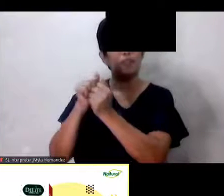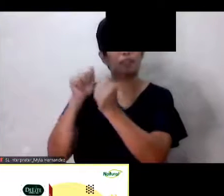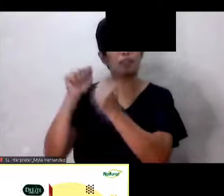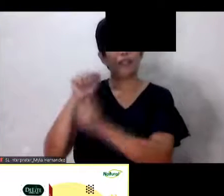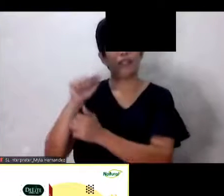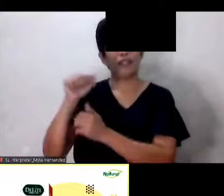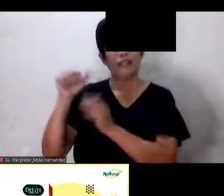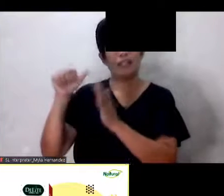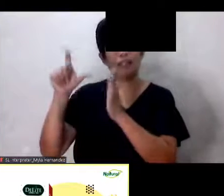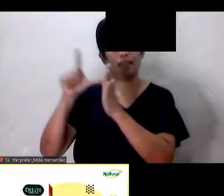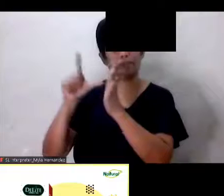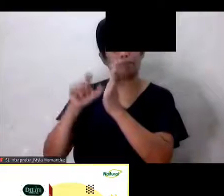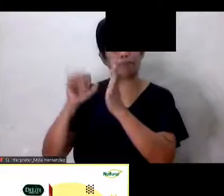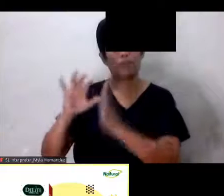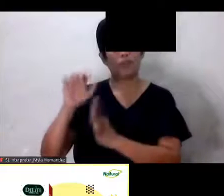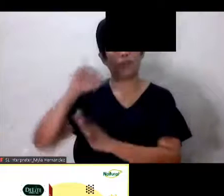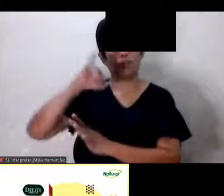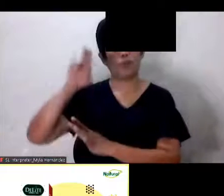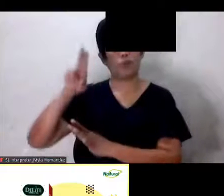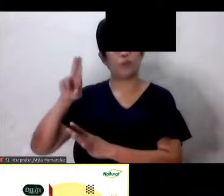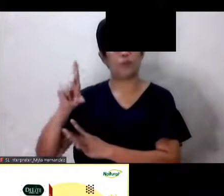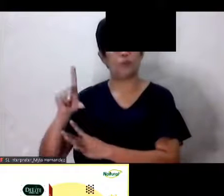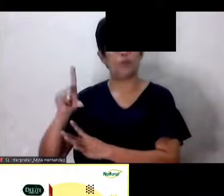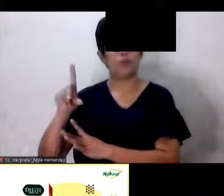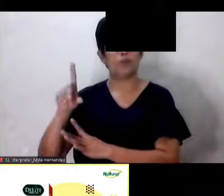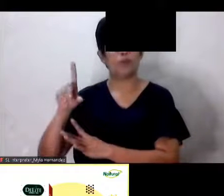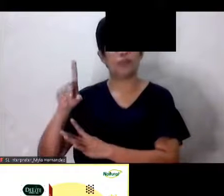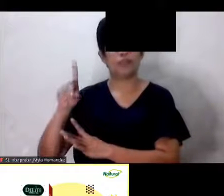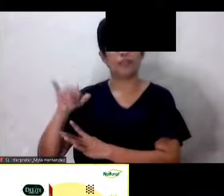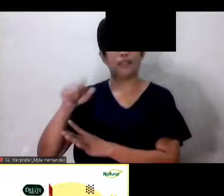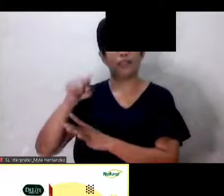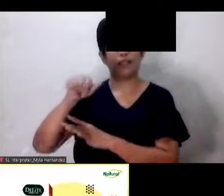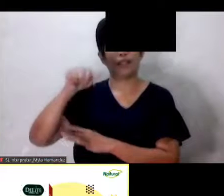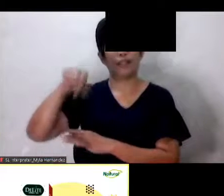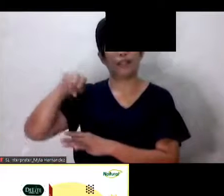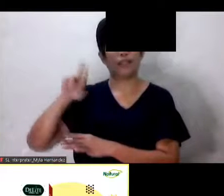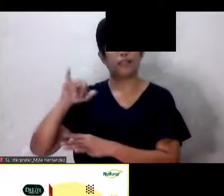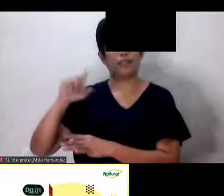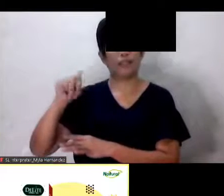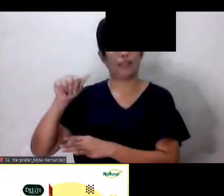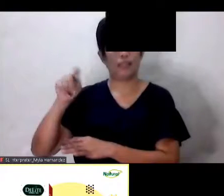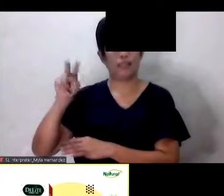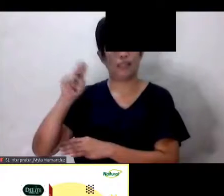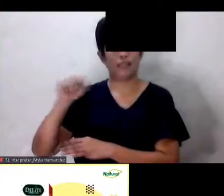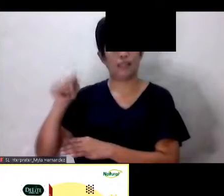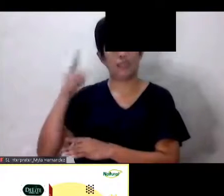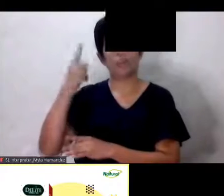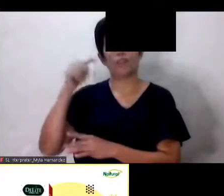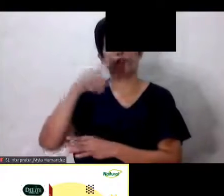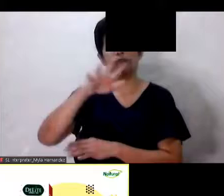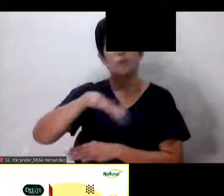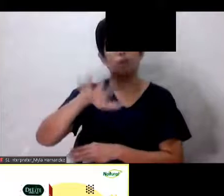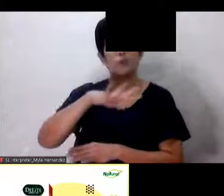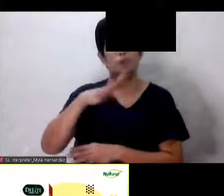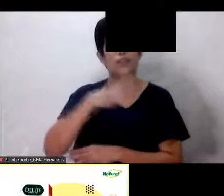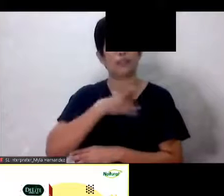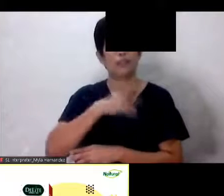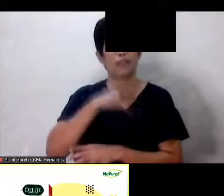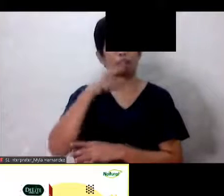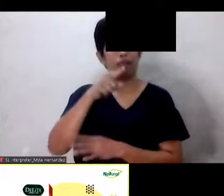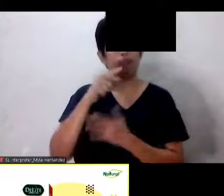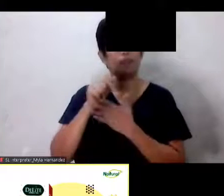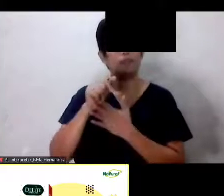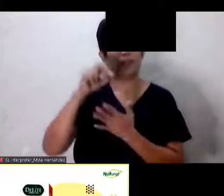magsimula ng programa Called Bukal Kabuhayan at Kalusukan Doon sa mga Gustong maging reseller Pero kulang kanilang